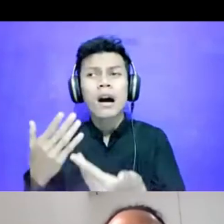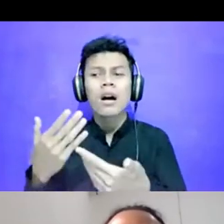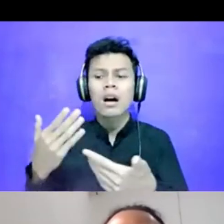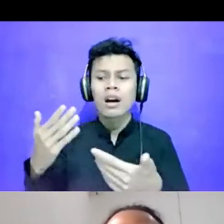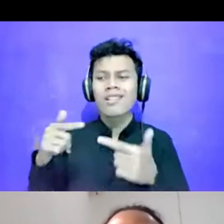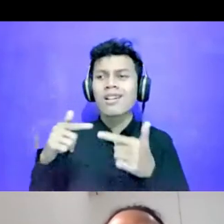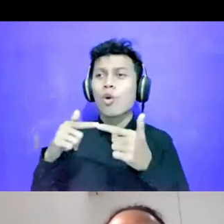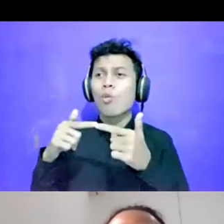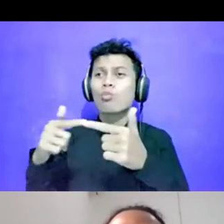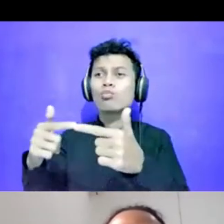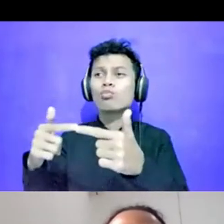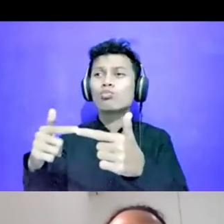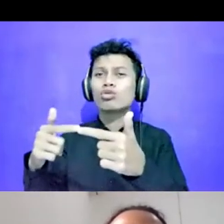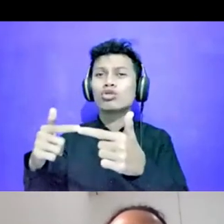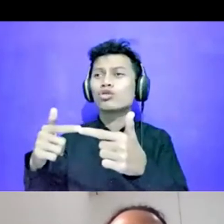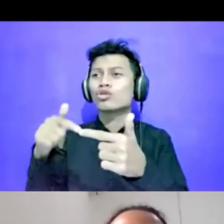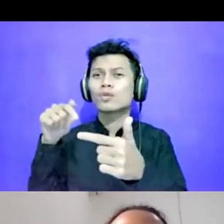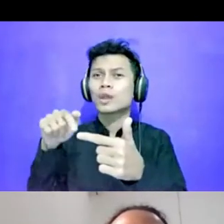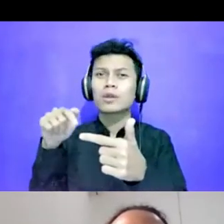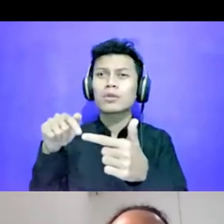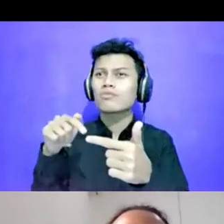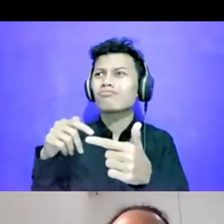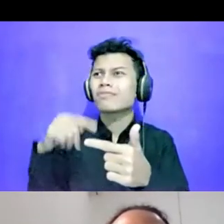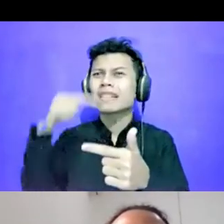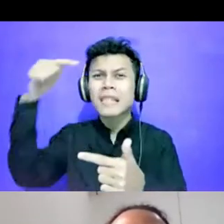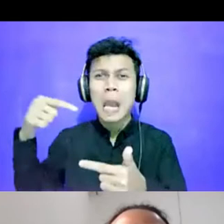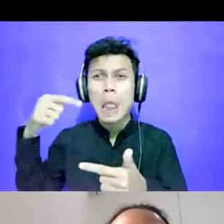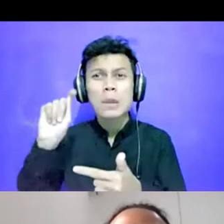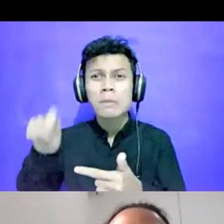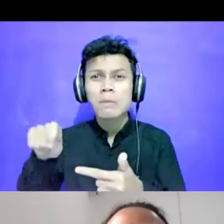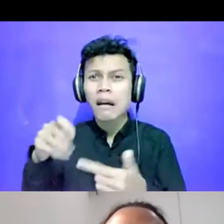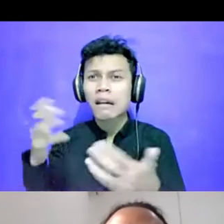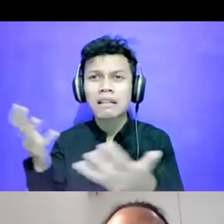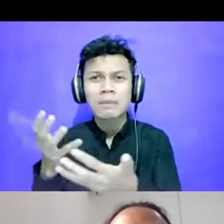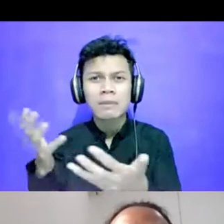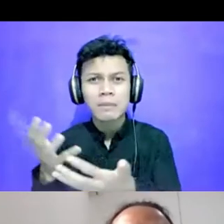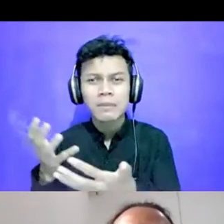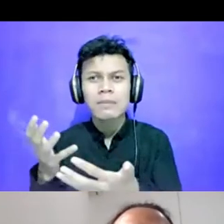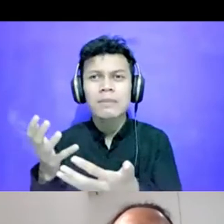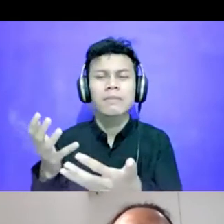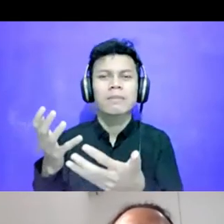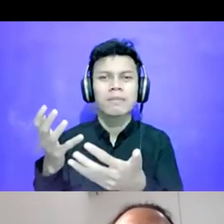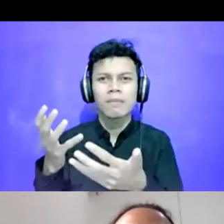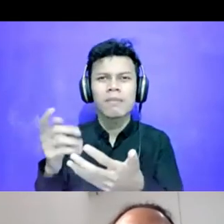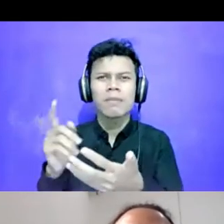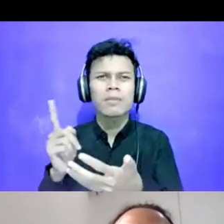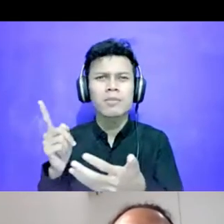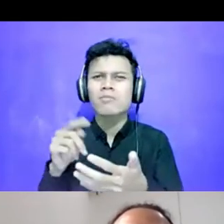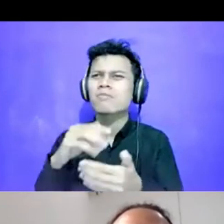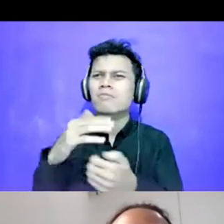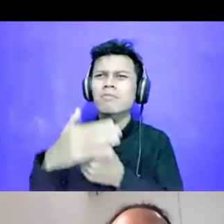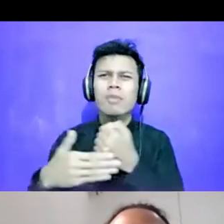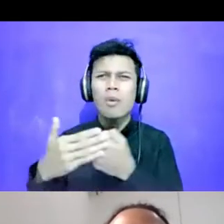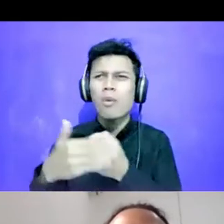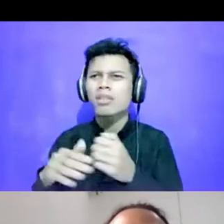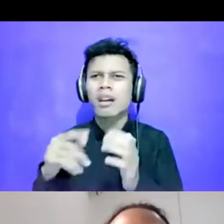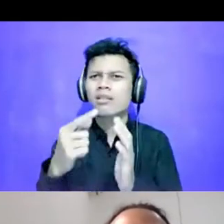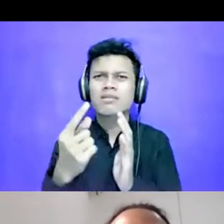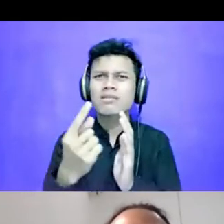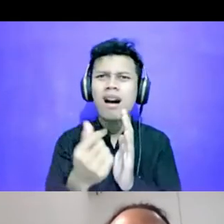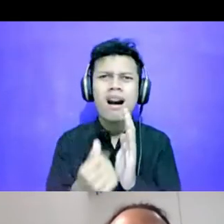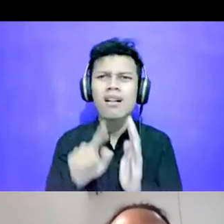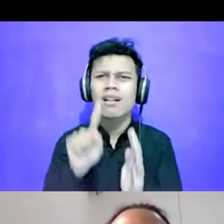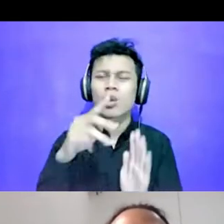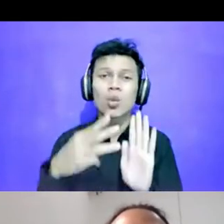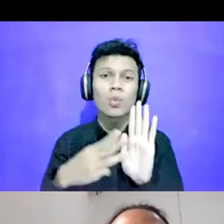sehingga harus keluar anggaran 1 miliar untuk biaya perawatannya. Nah,